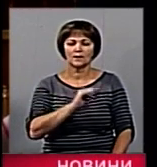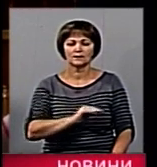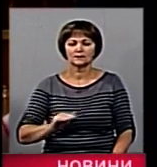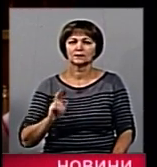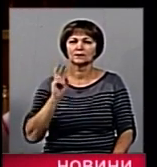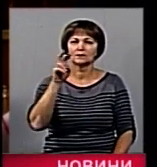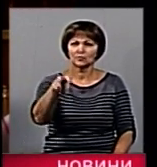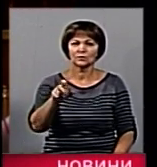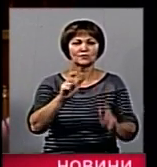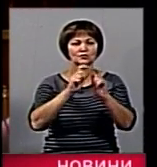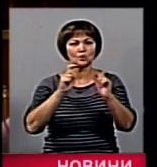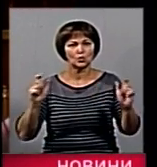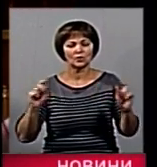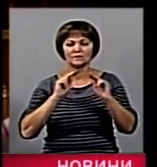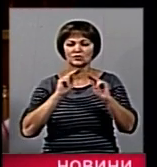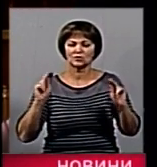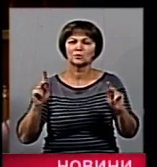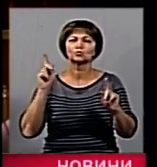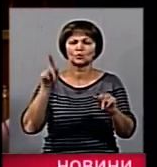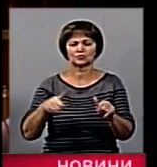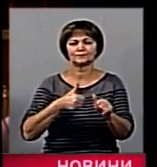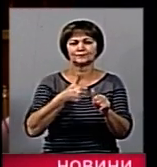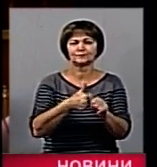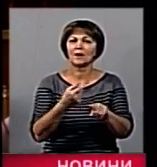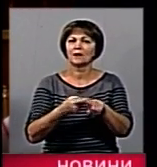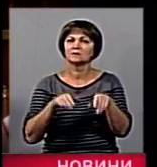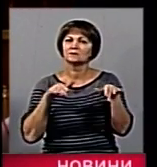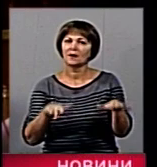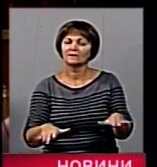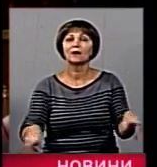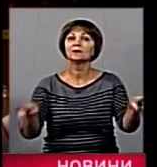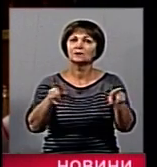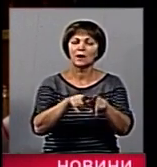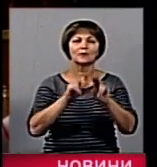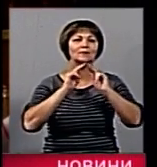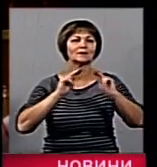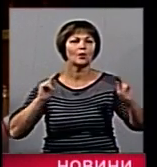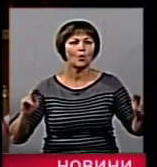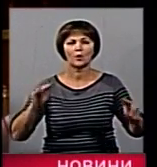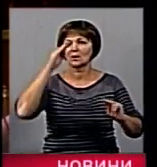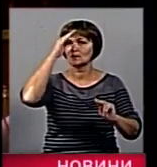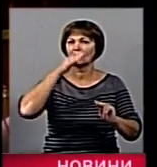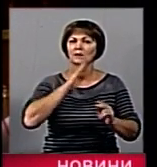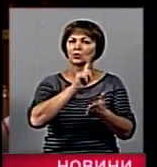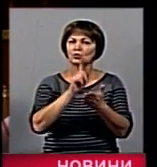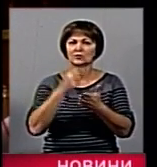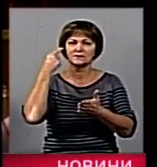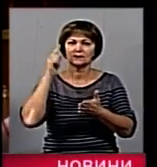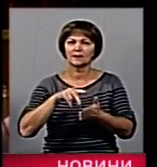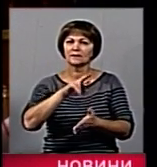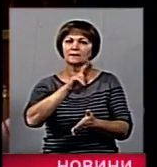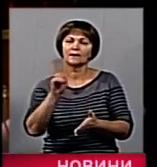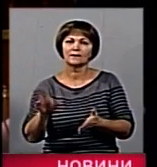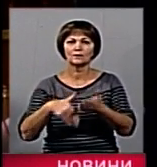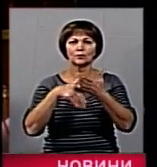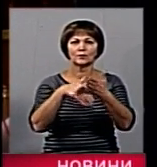навчального закладу, вчителі долучаються до цієї місії. Таким чином, педагоги, як і батьки, мають знати, як